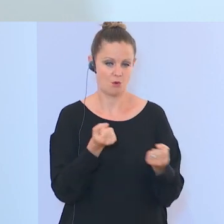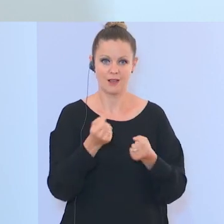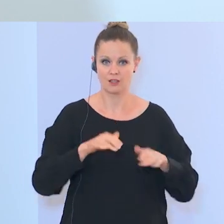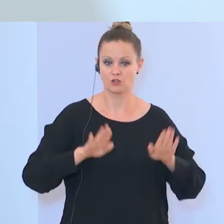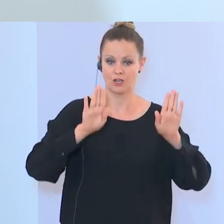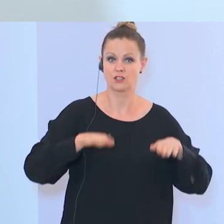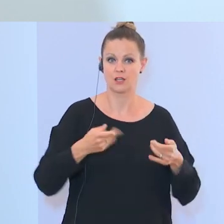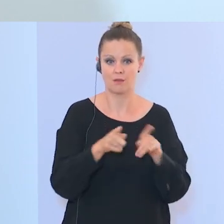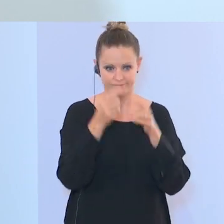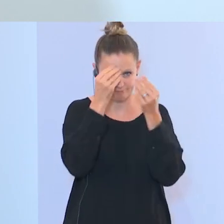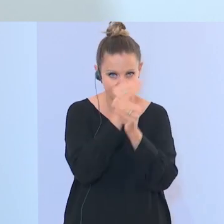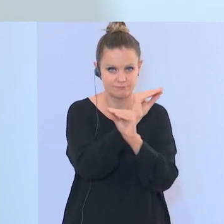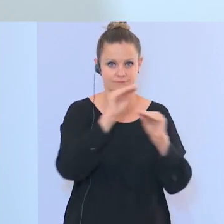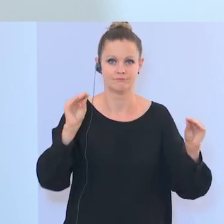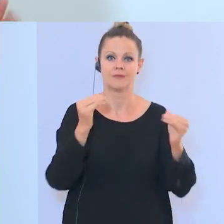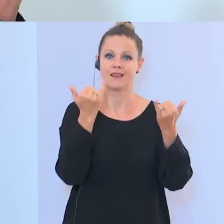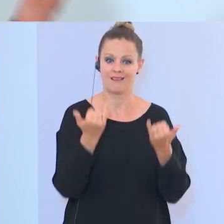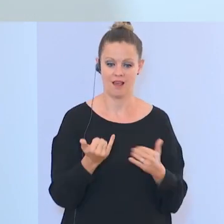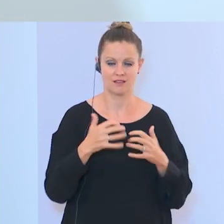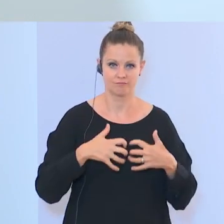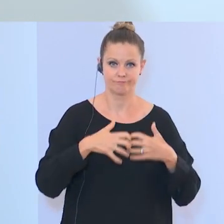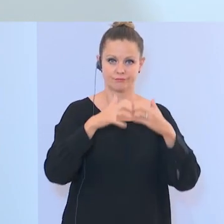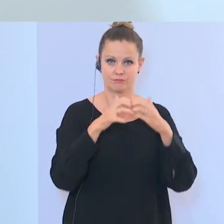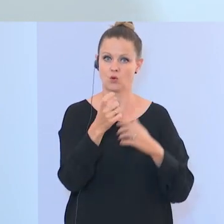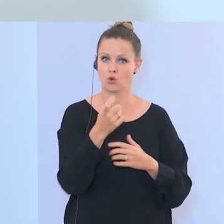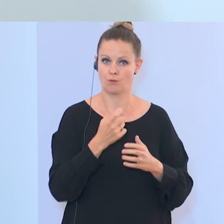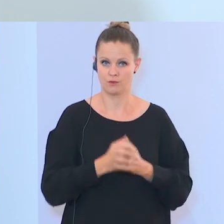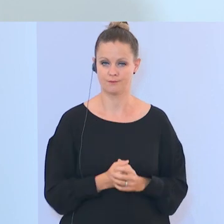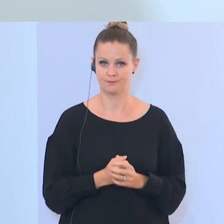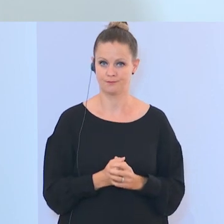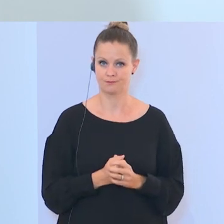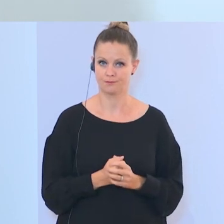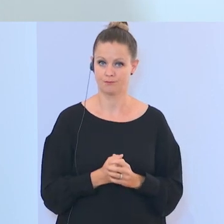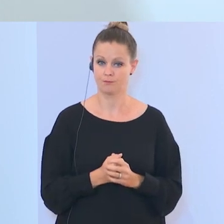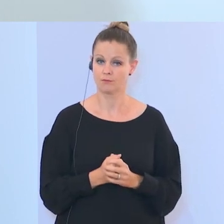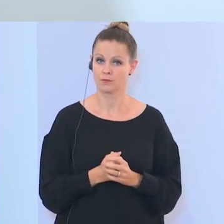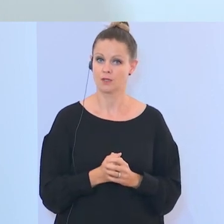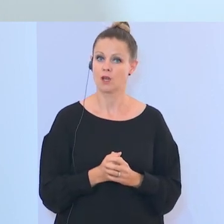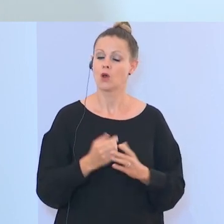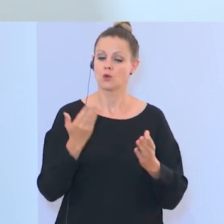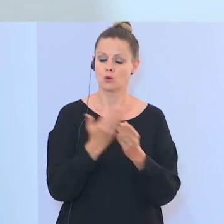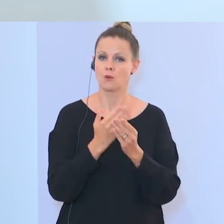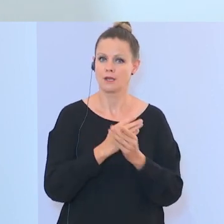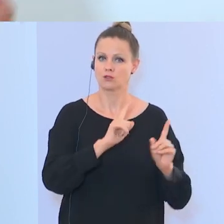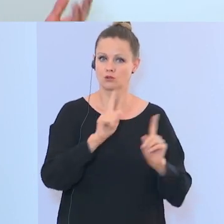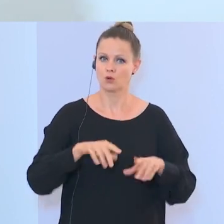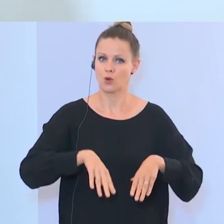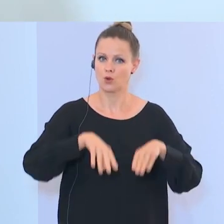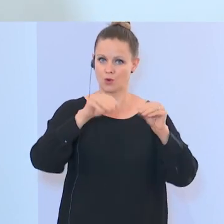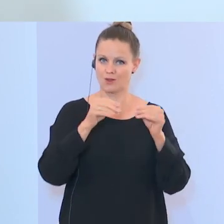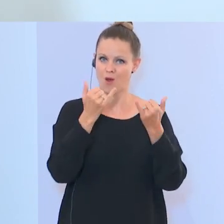auch kundtun, die wir nun einrichten. Anlässlich der Gründung der Dokumentationsstelle Politischer Islam habe ich ein